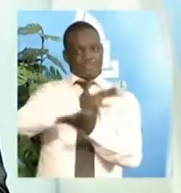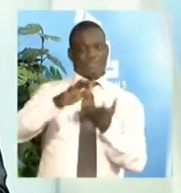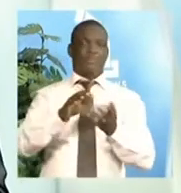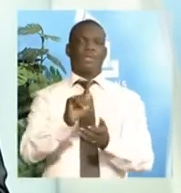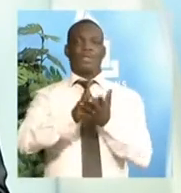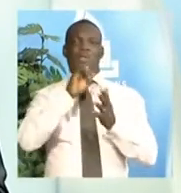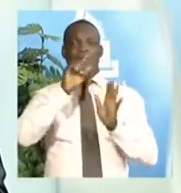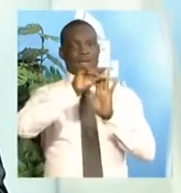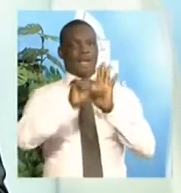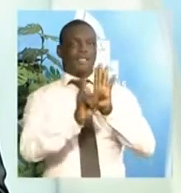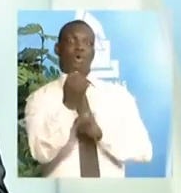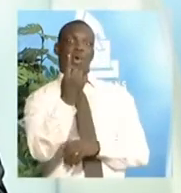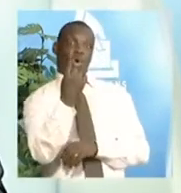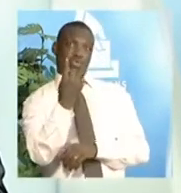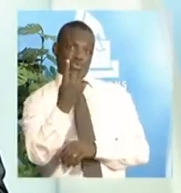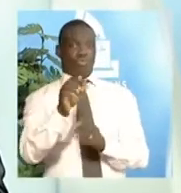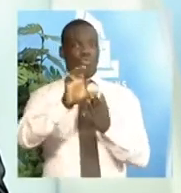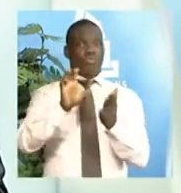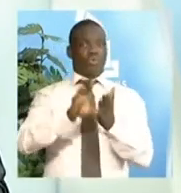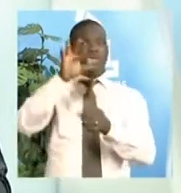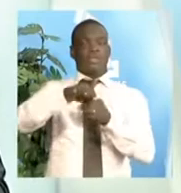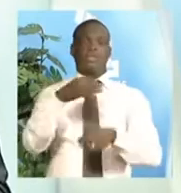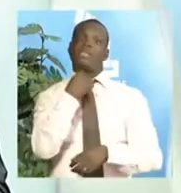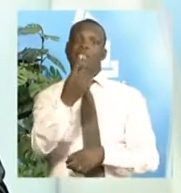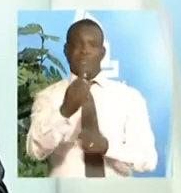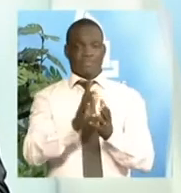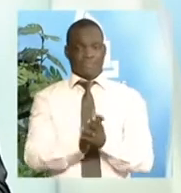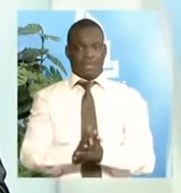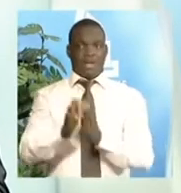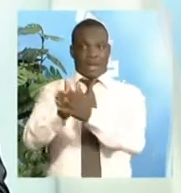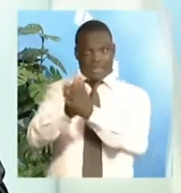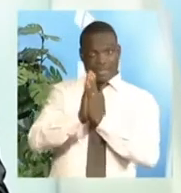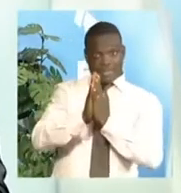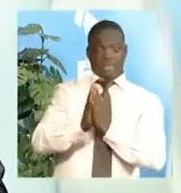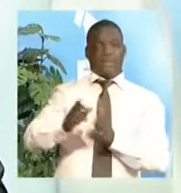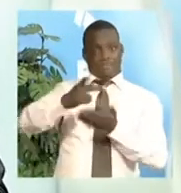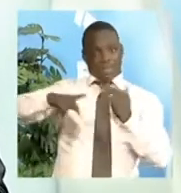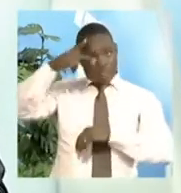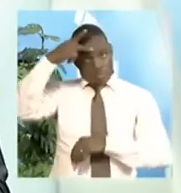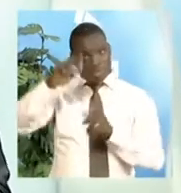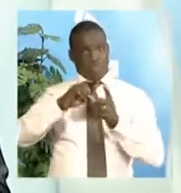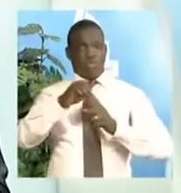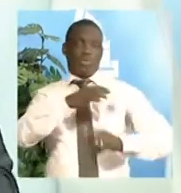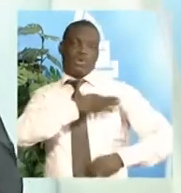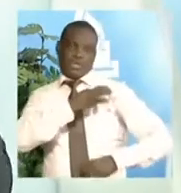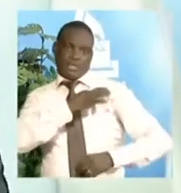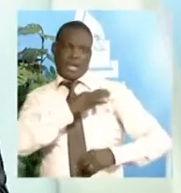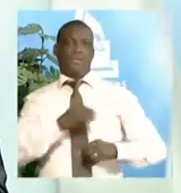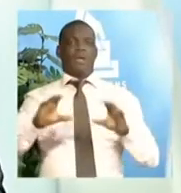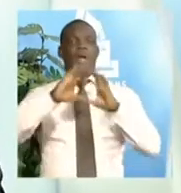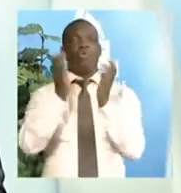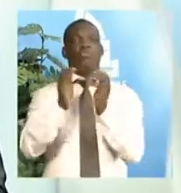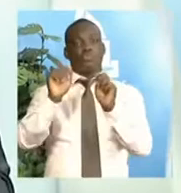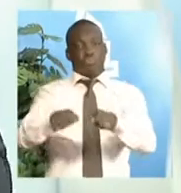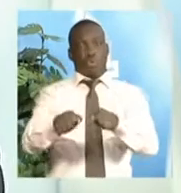11 du Code électoral qui prescrit qu'à la demande des partis politiques ou des candidats, la Commission peut délivrer